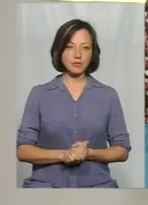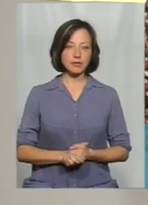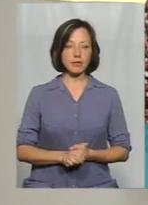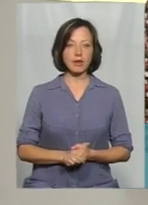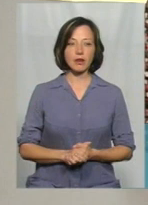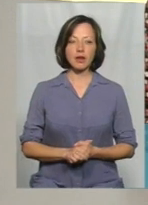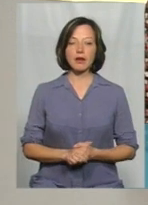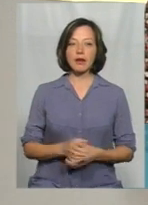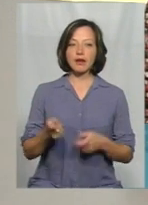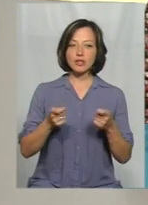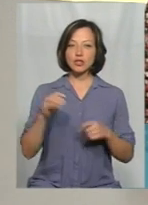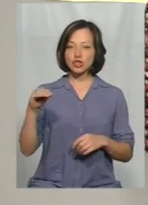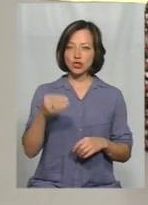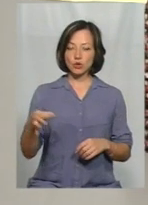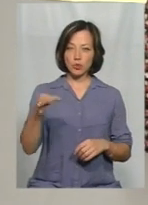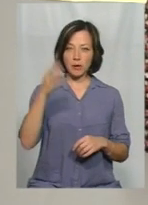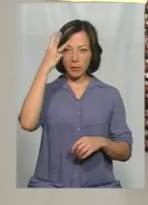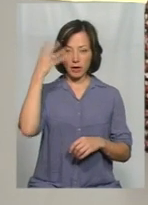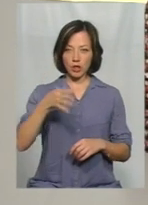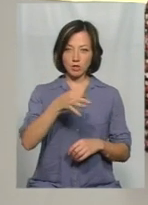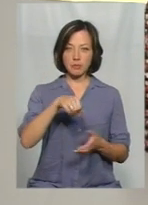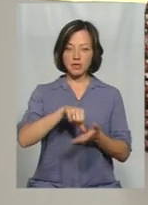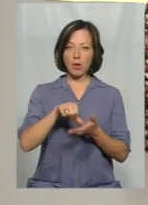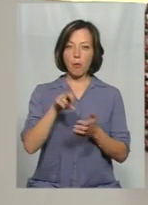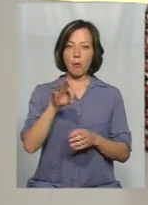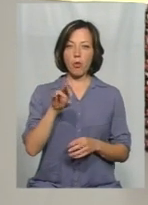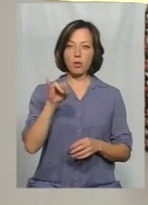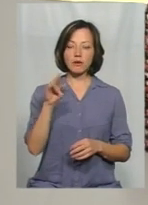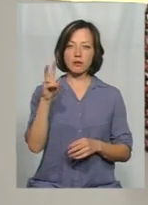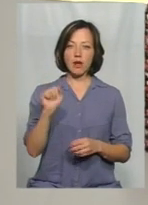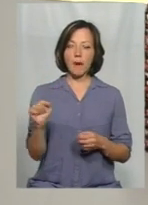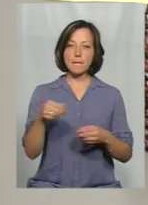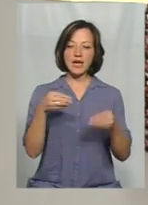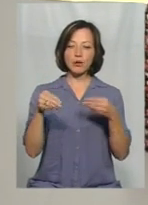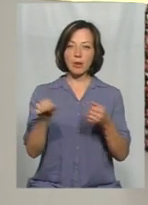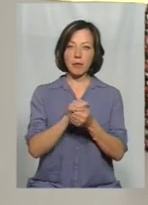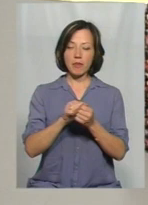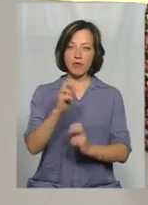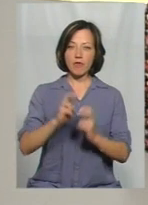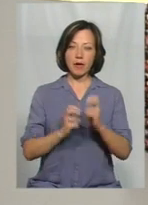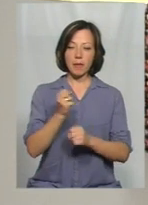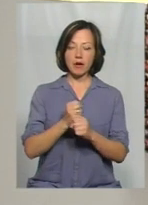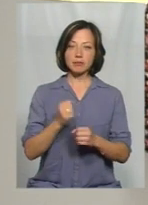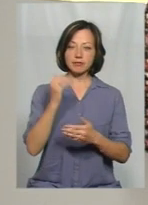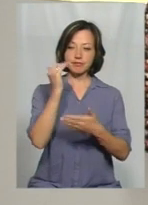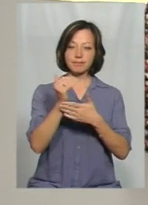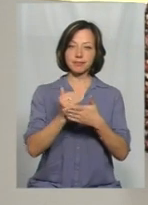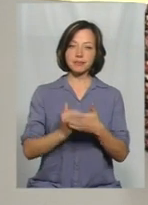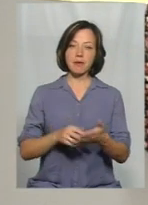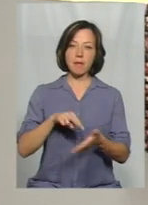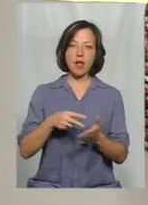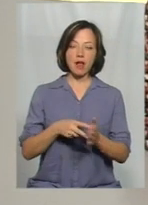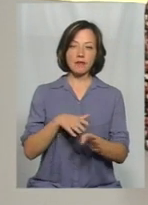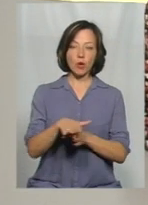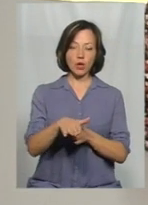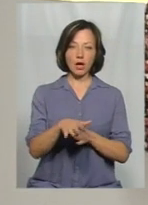Керівництво Житомирщини і Хмельниччини та представники Понінківської картонно-паперової фабрики напрацювали покроковий план виконання